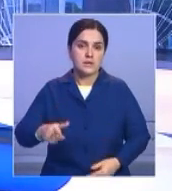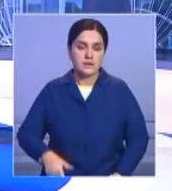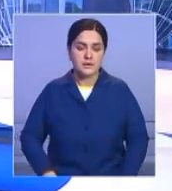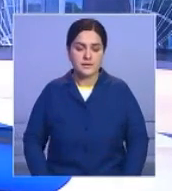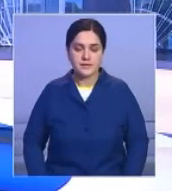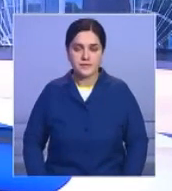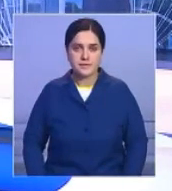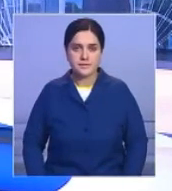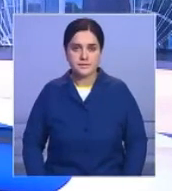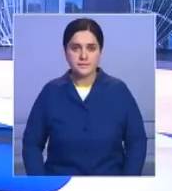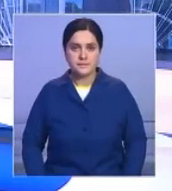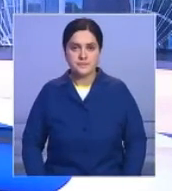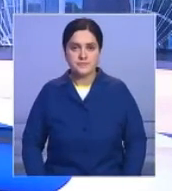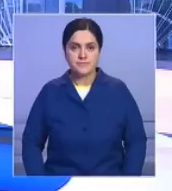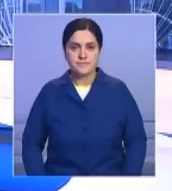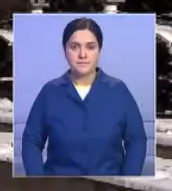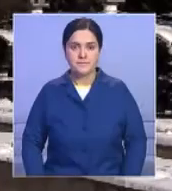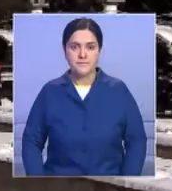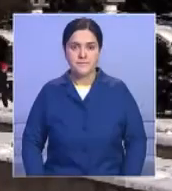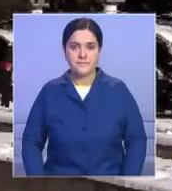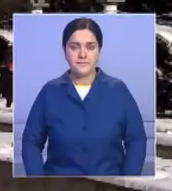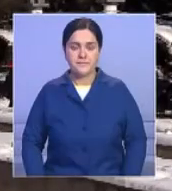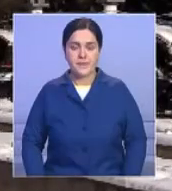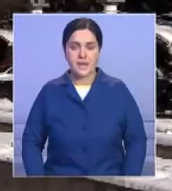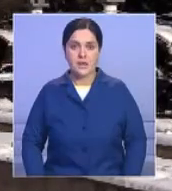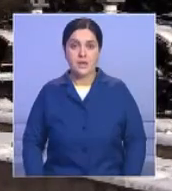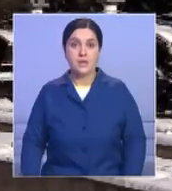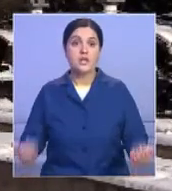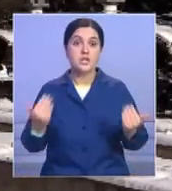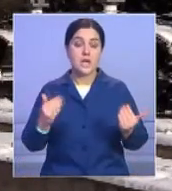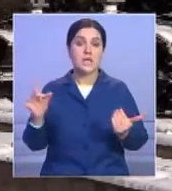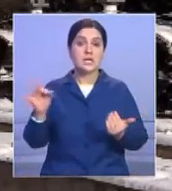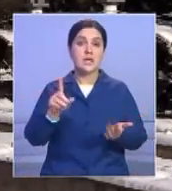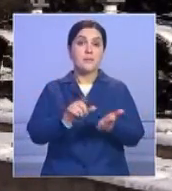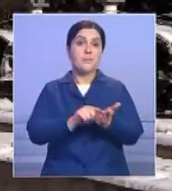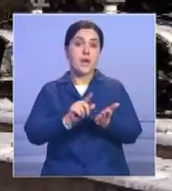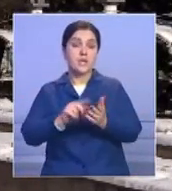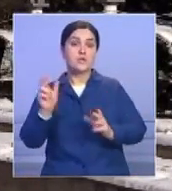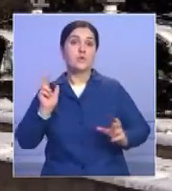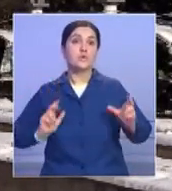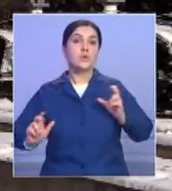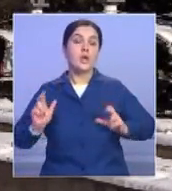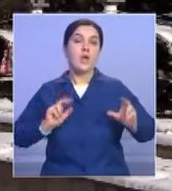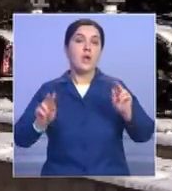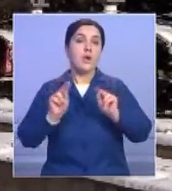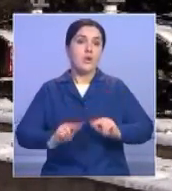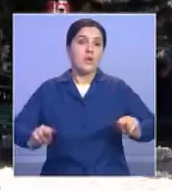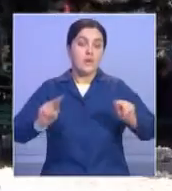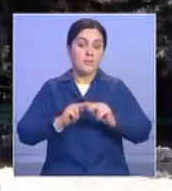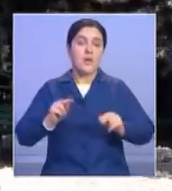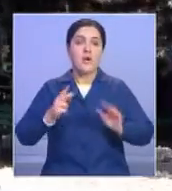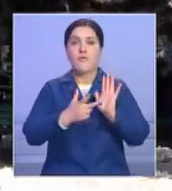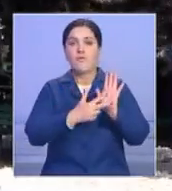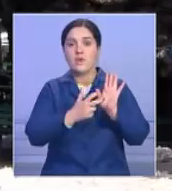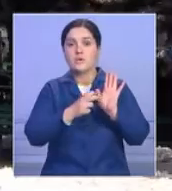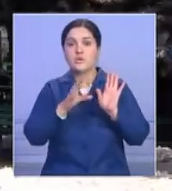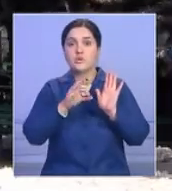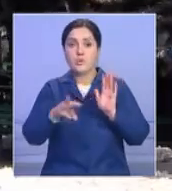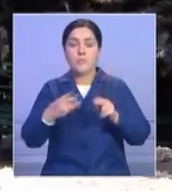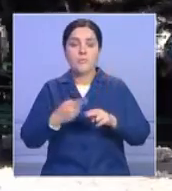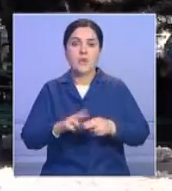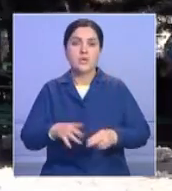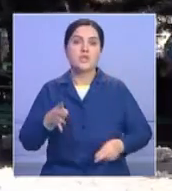Бакачурмашев продолжит тему. Сейчас размер стипендий для студентов педагогических факультетов 800 сомов или